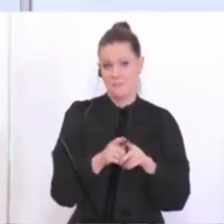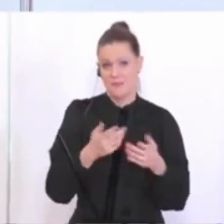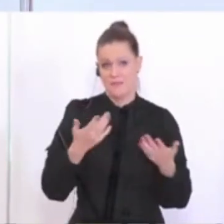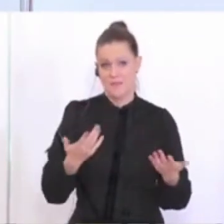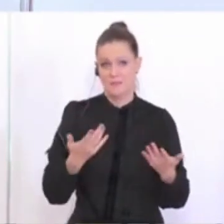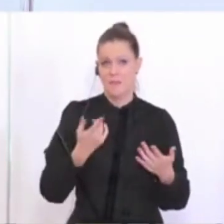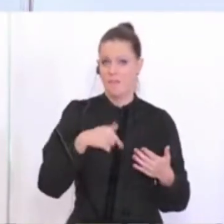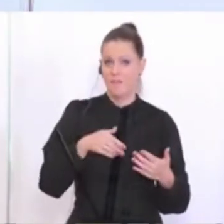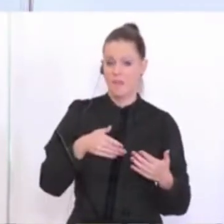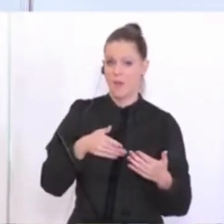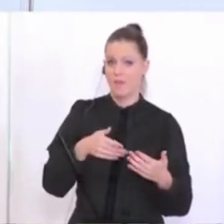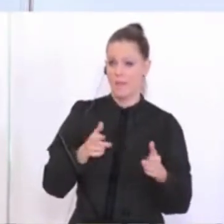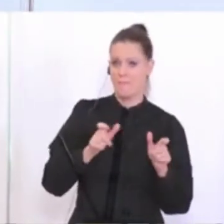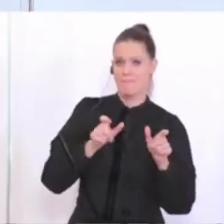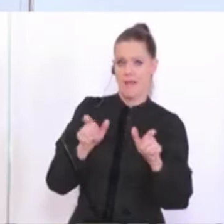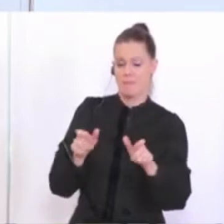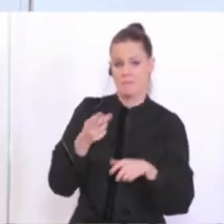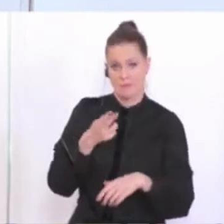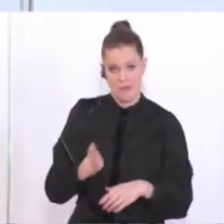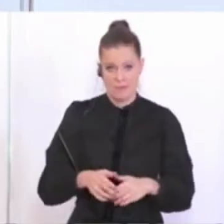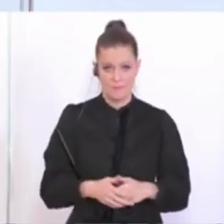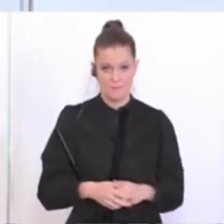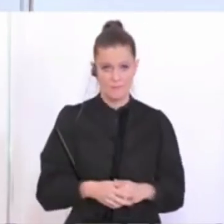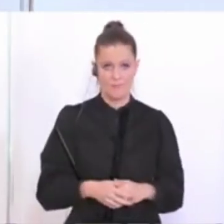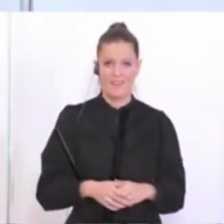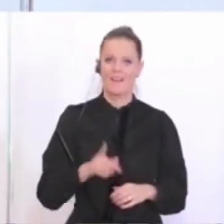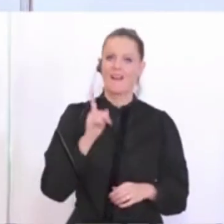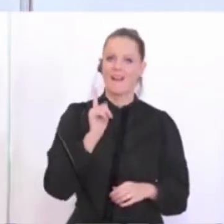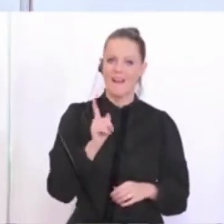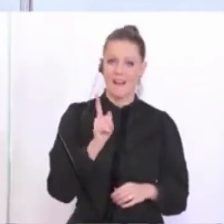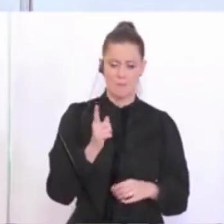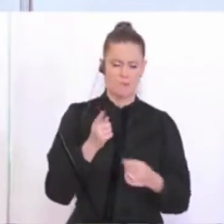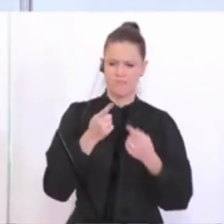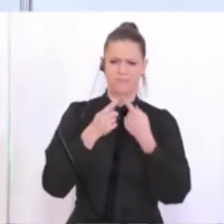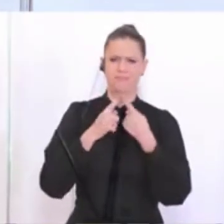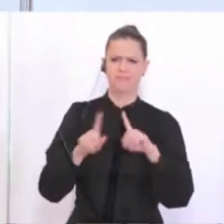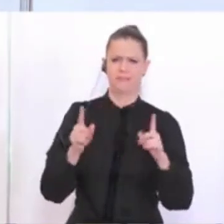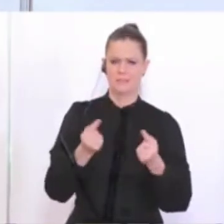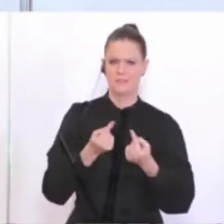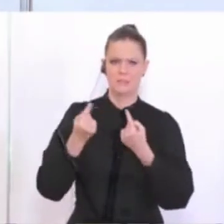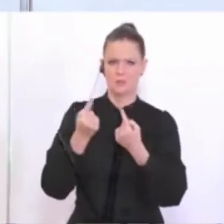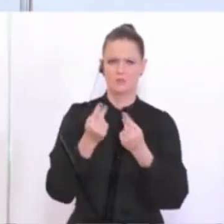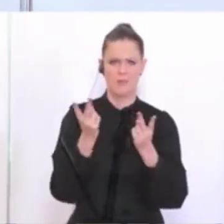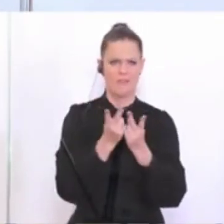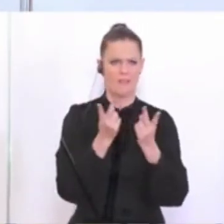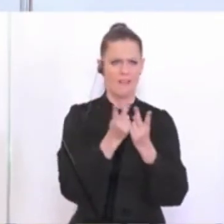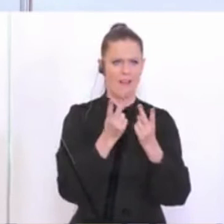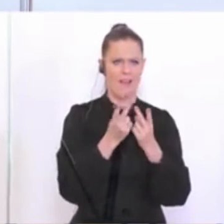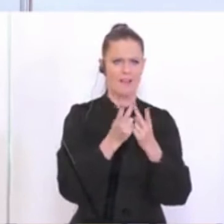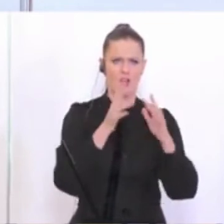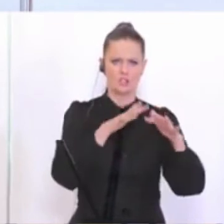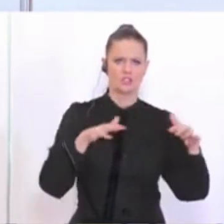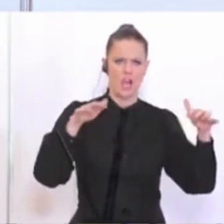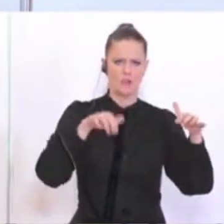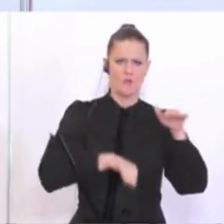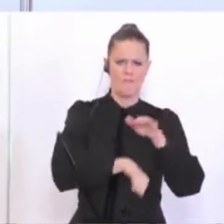nicht im Wege stehen wollen. Allerdings ist das hier wieder eine völlig andere Situation als Spiele im Stadion, da sind